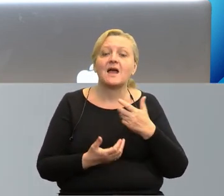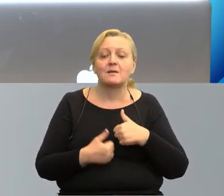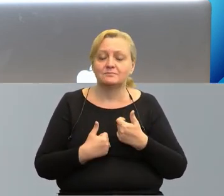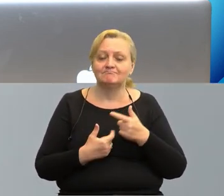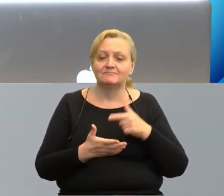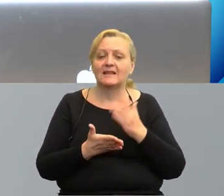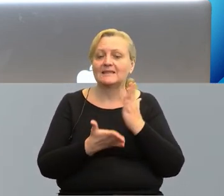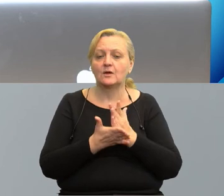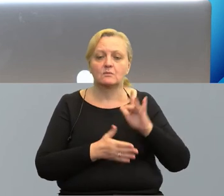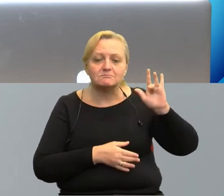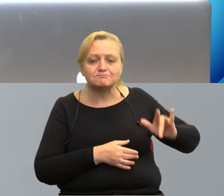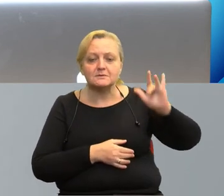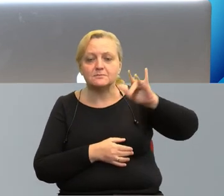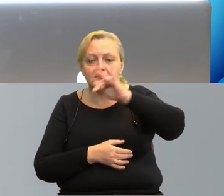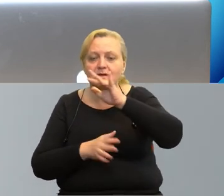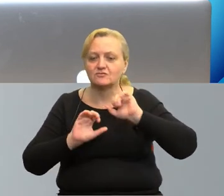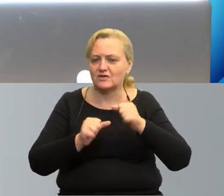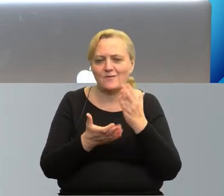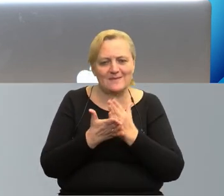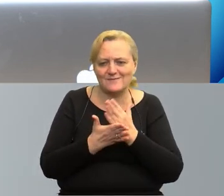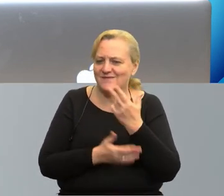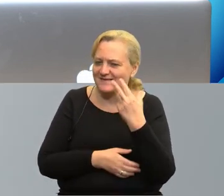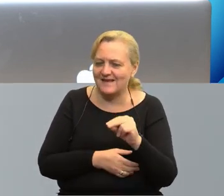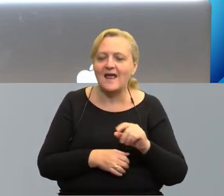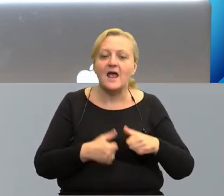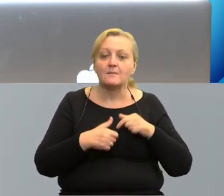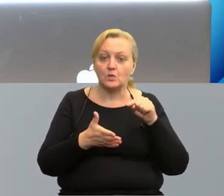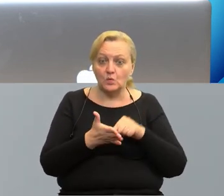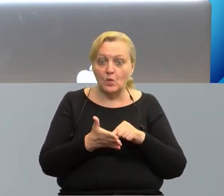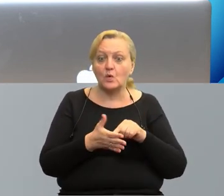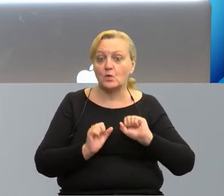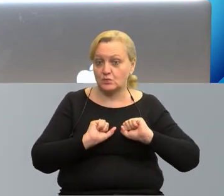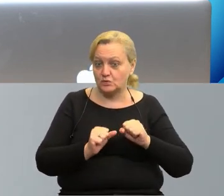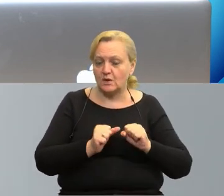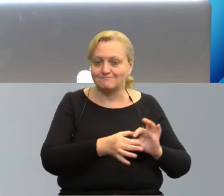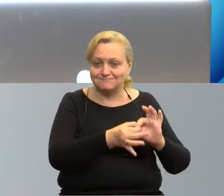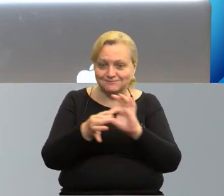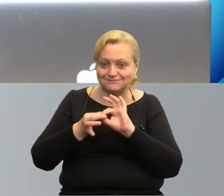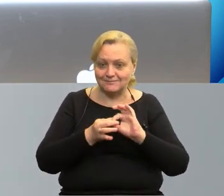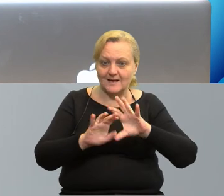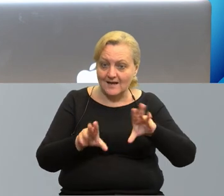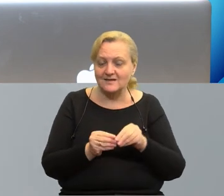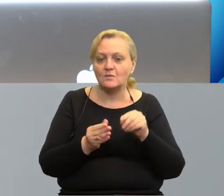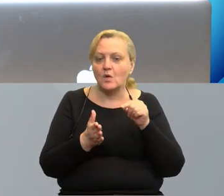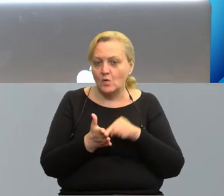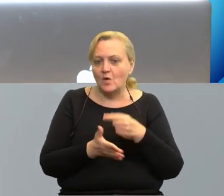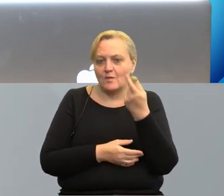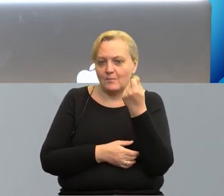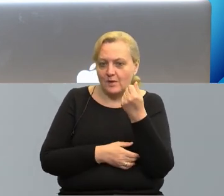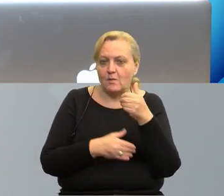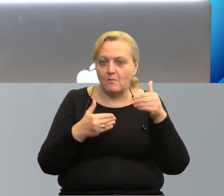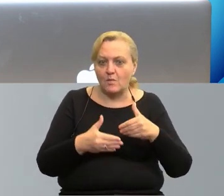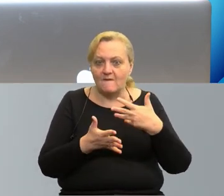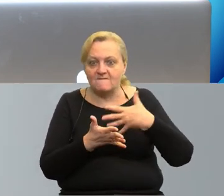czynienia z punktowymi działaniami, ale także, żeby one ze sobą współgrały. Bo wtedy te środki